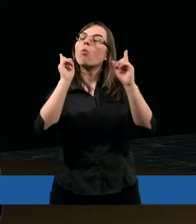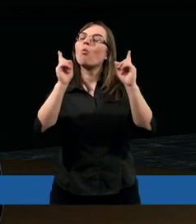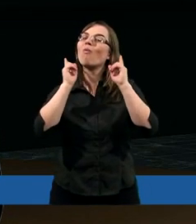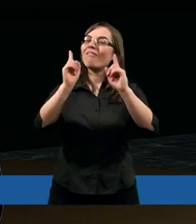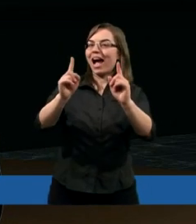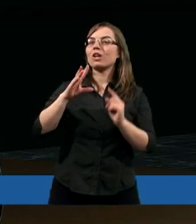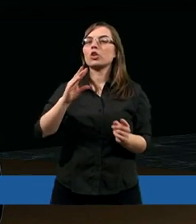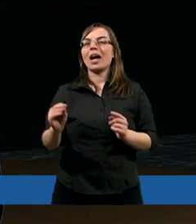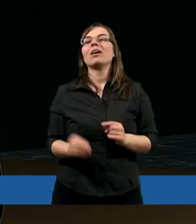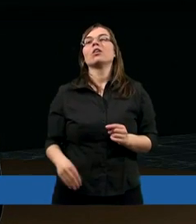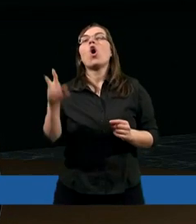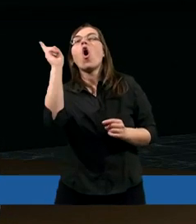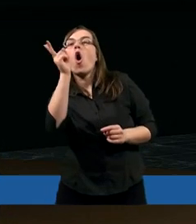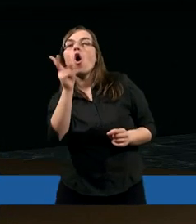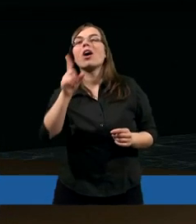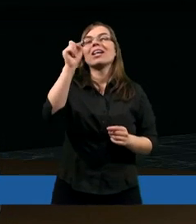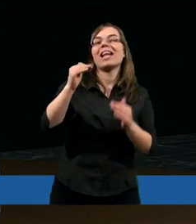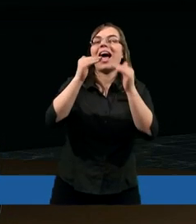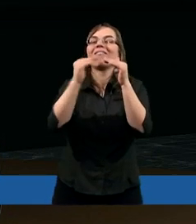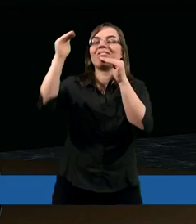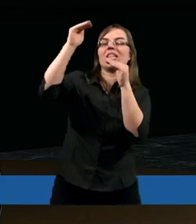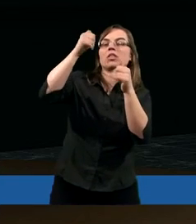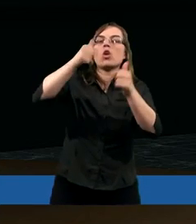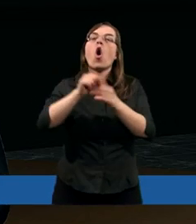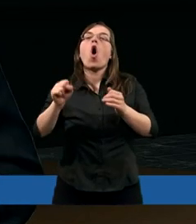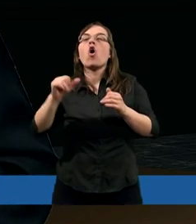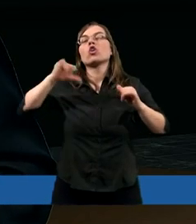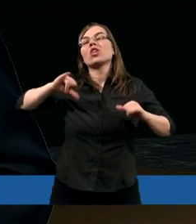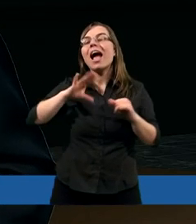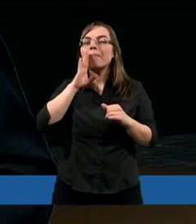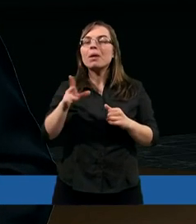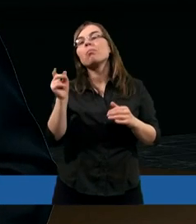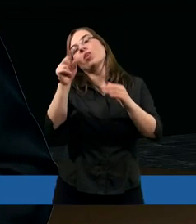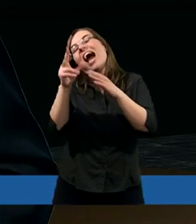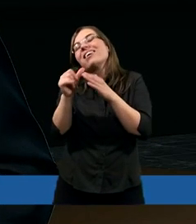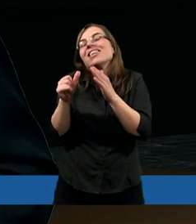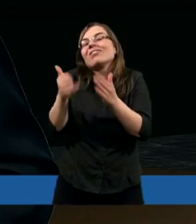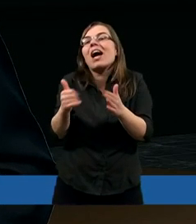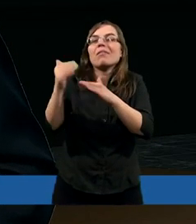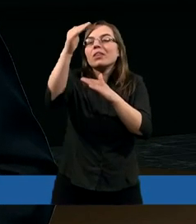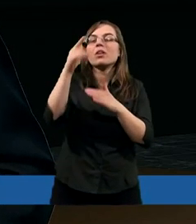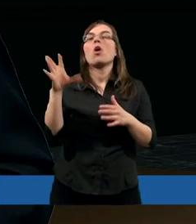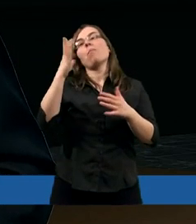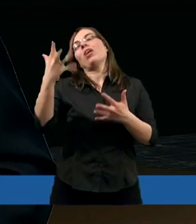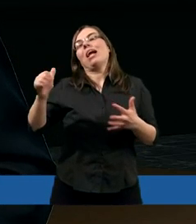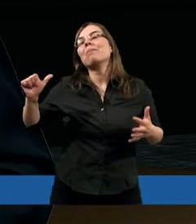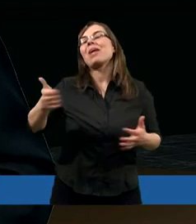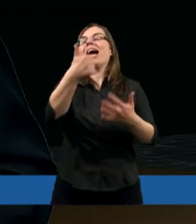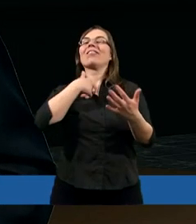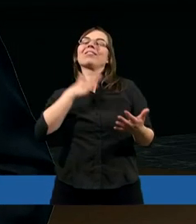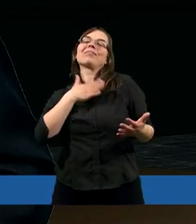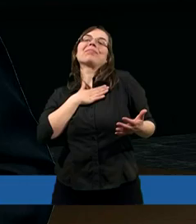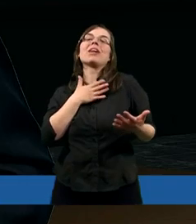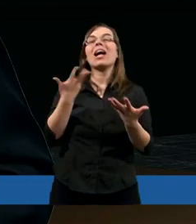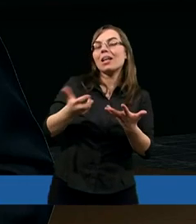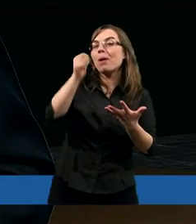uważanie kogoś za wyżej stojącego od siebie, bo tak Jezus radził. Kto chce być pierwszy, niech będzie